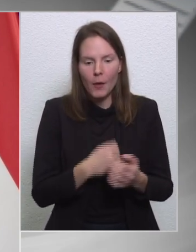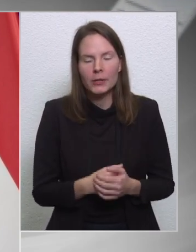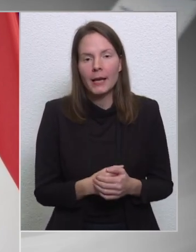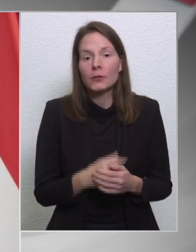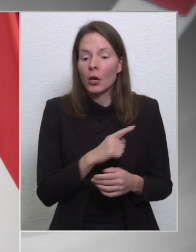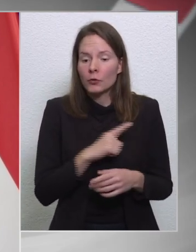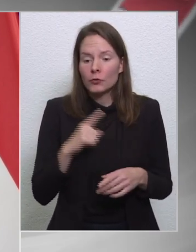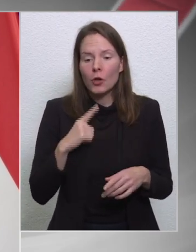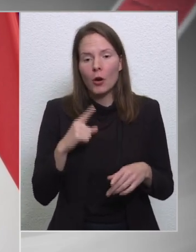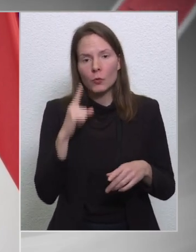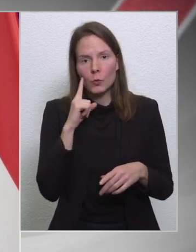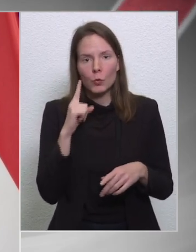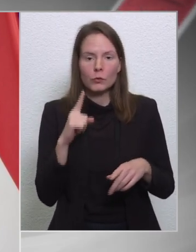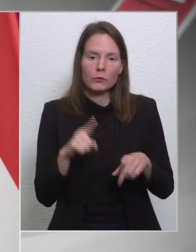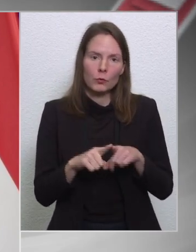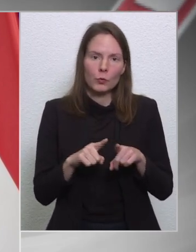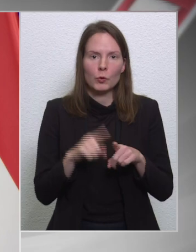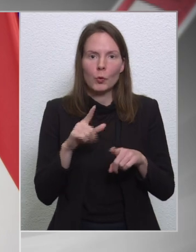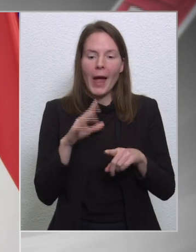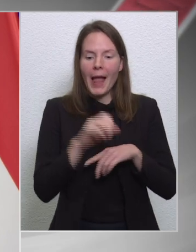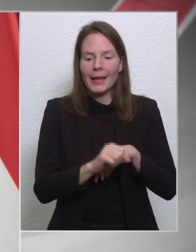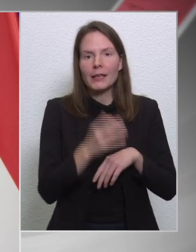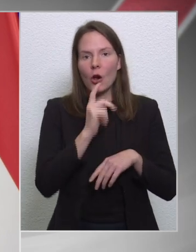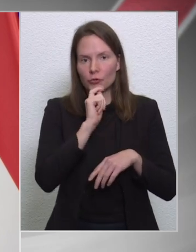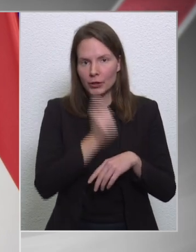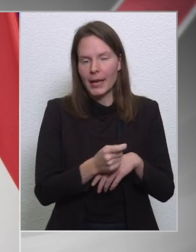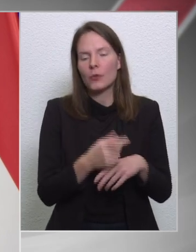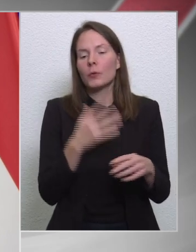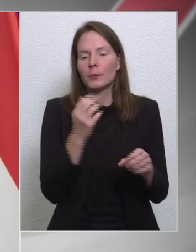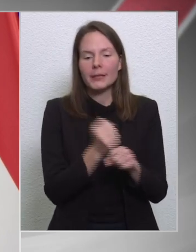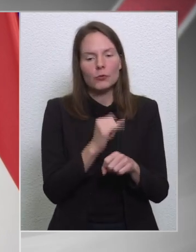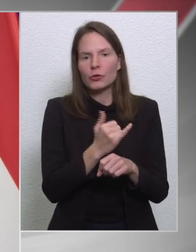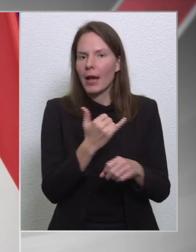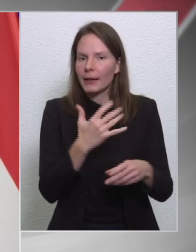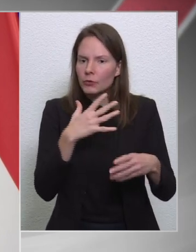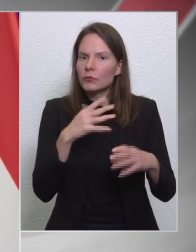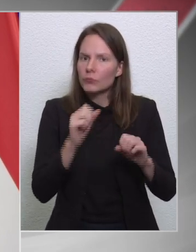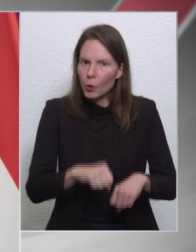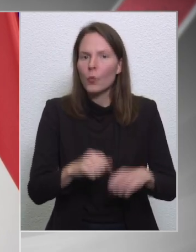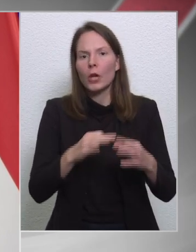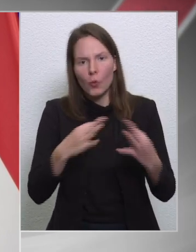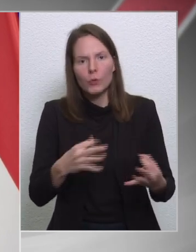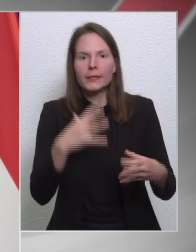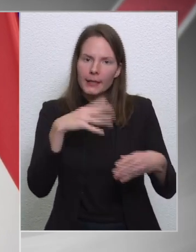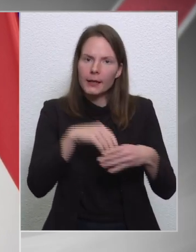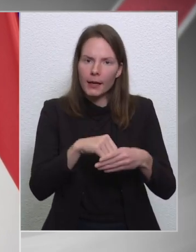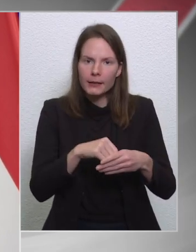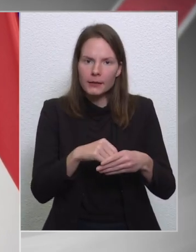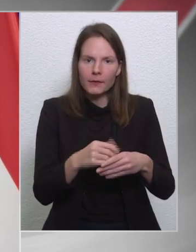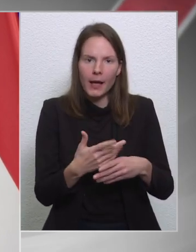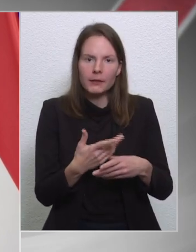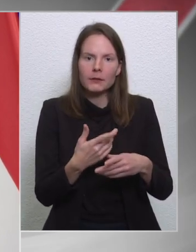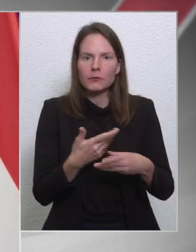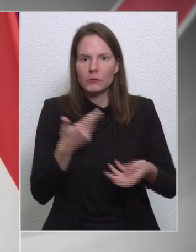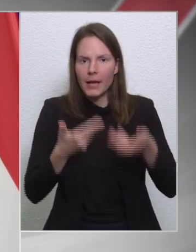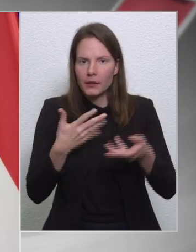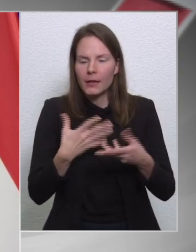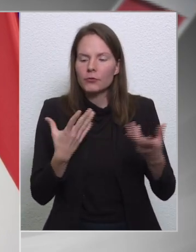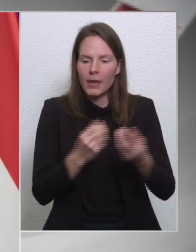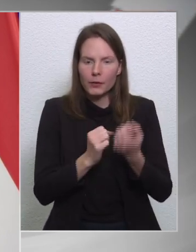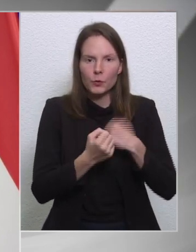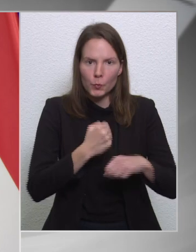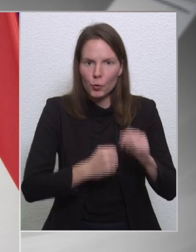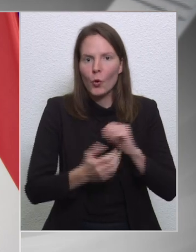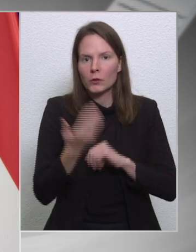hogy nem csak mi, hanem az Európai Bizottság is nagyon keményen részt vett a tárgyalásokban, őszintén és komolyan részt vett, és együtt működtünk, jól